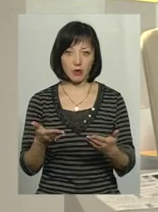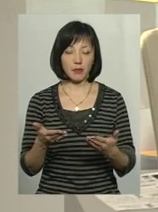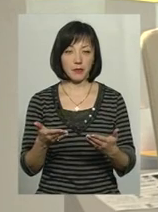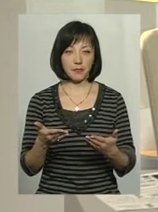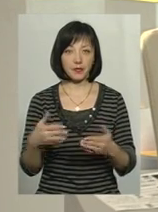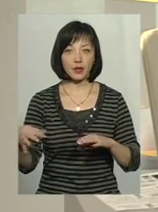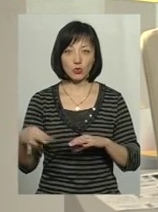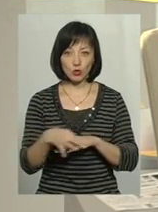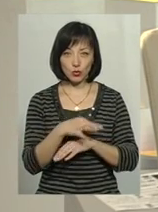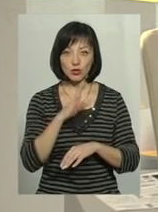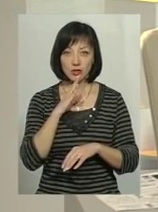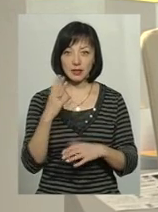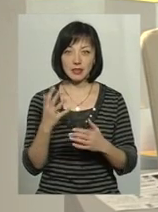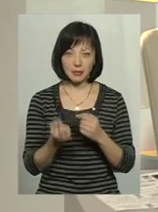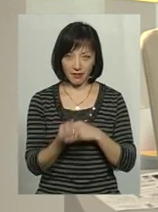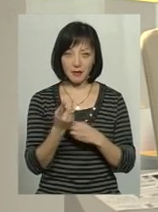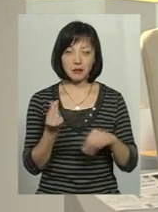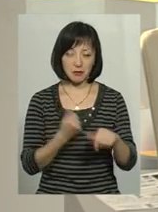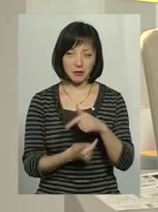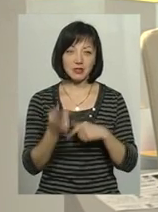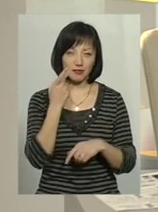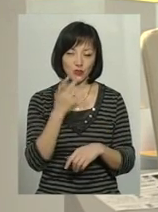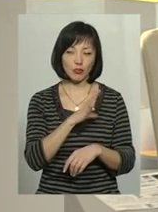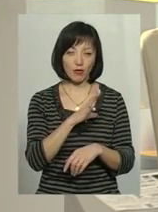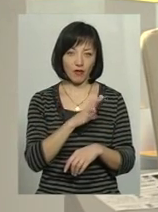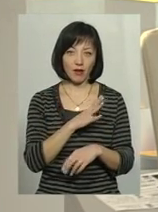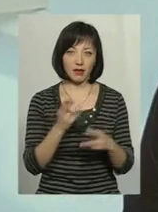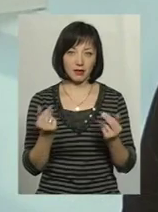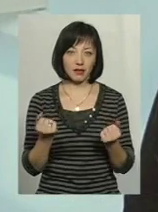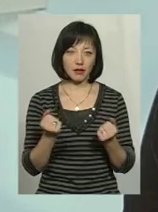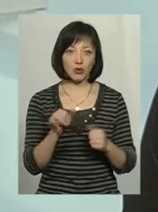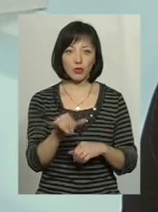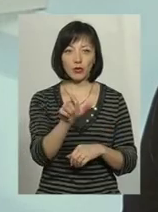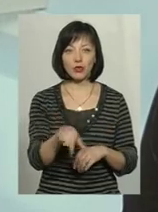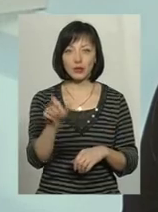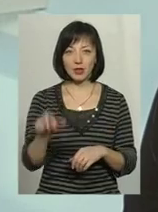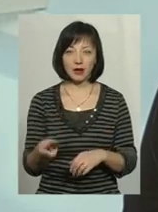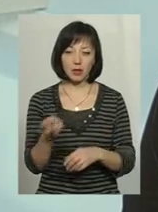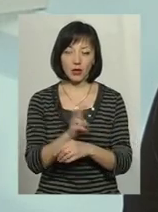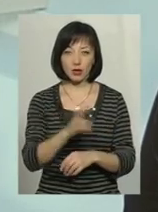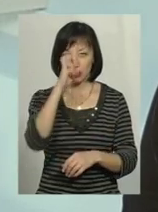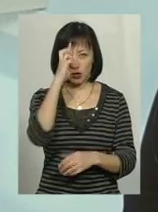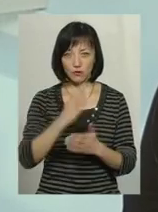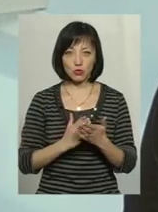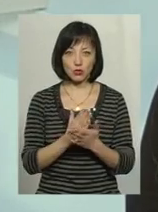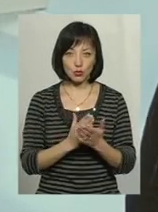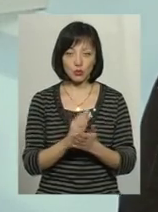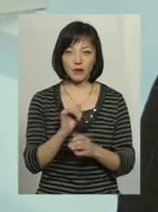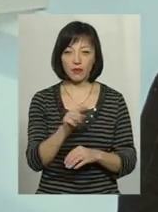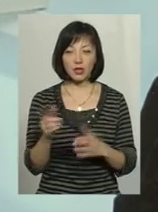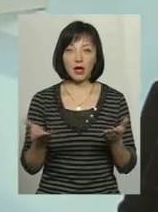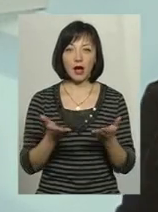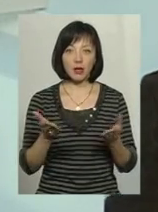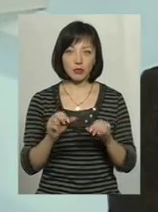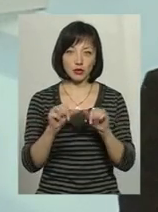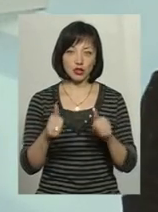в дружини з'явився успішний бізнес. Ну, так зазвичай буває в людей, які йдуть на державну службу, і вони якимось